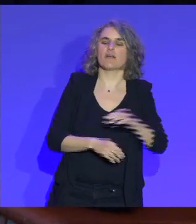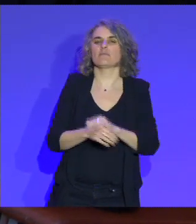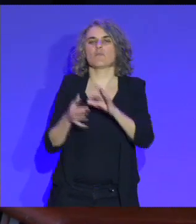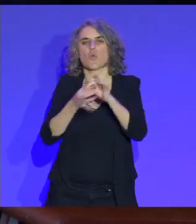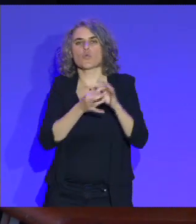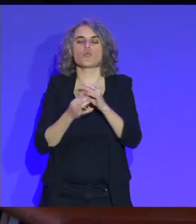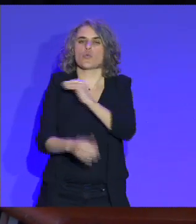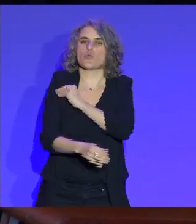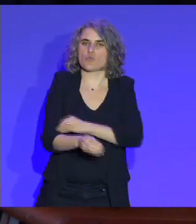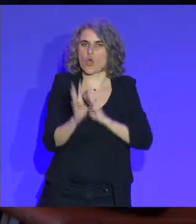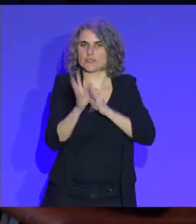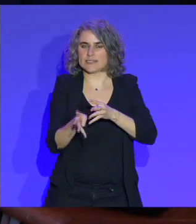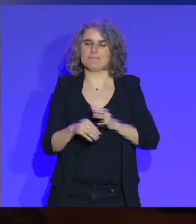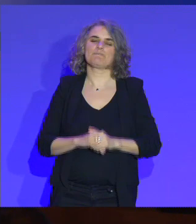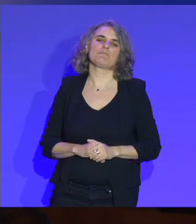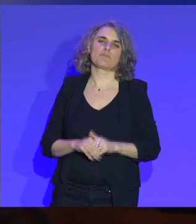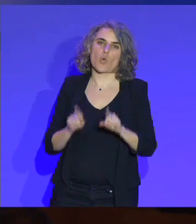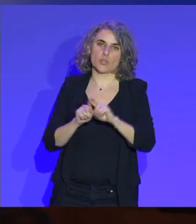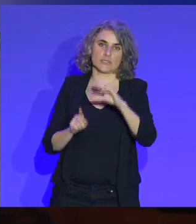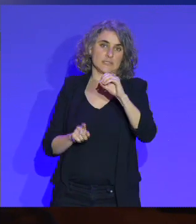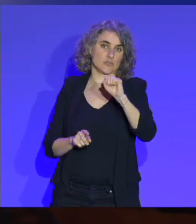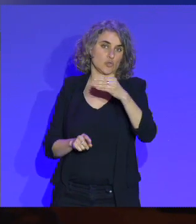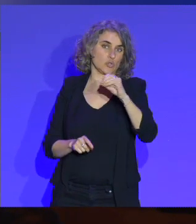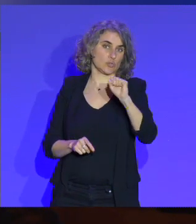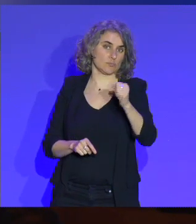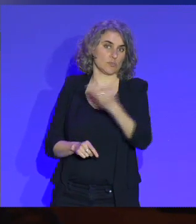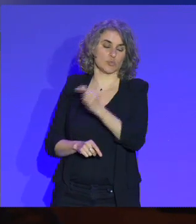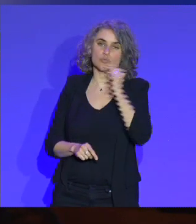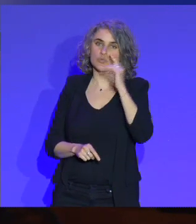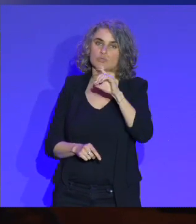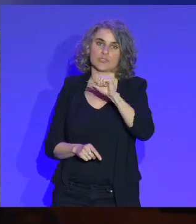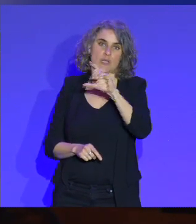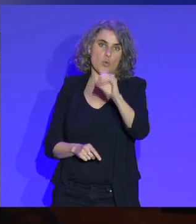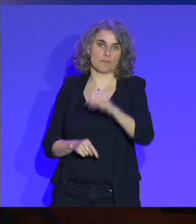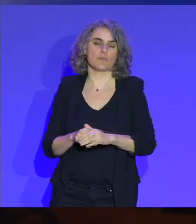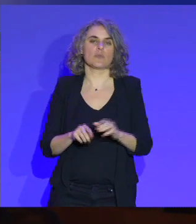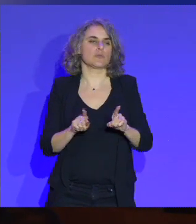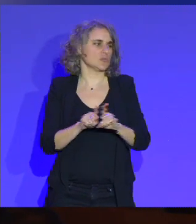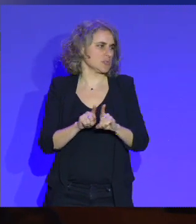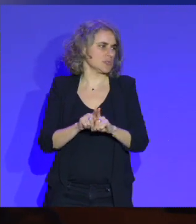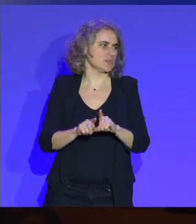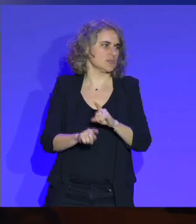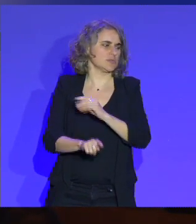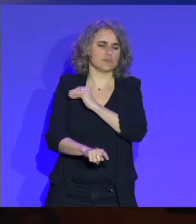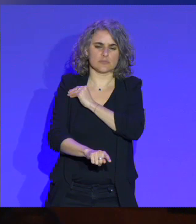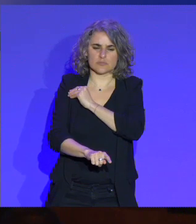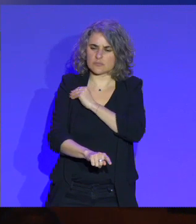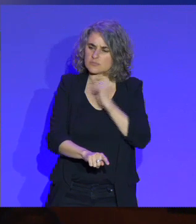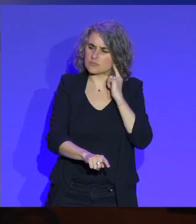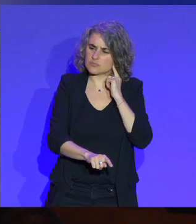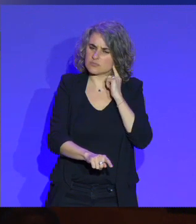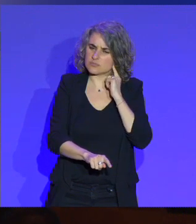Cycle, et sa présidente, Pascal Gauzy. On a également le Cosmos, avec Philippe Diallo, et puis Sport Sora, Olivier Dulac, qui vous posera d'ailleurs une question